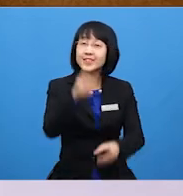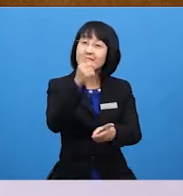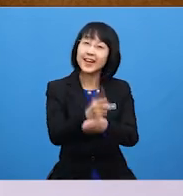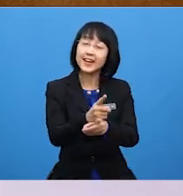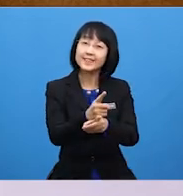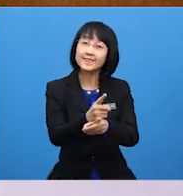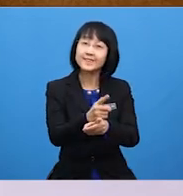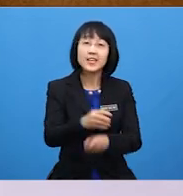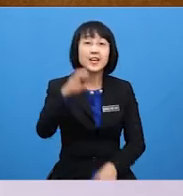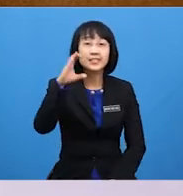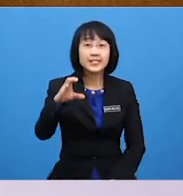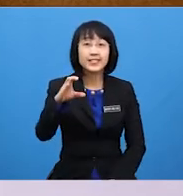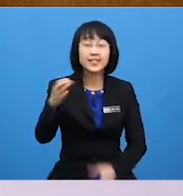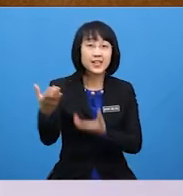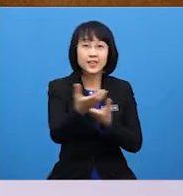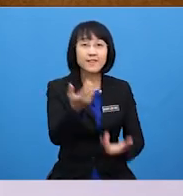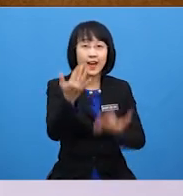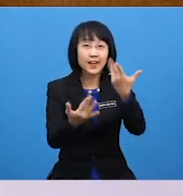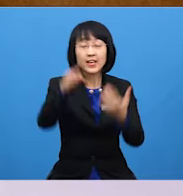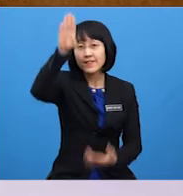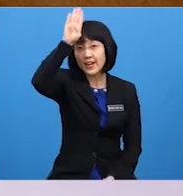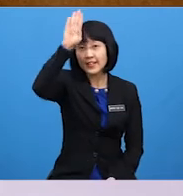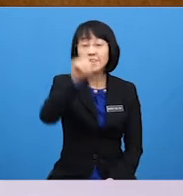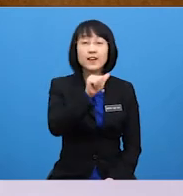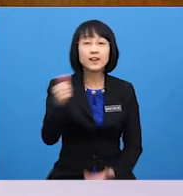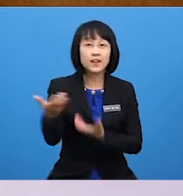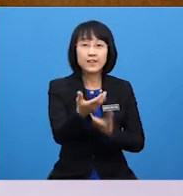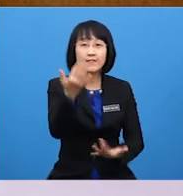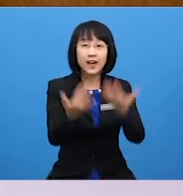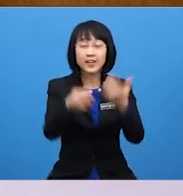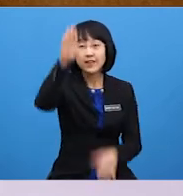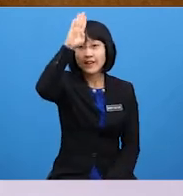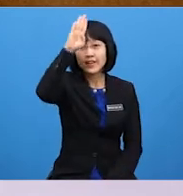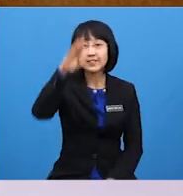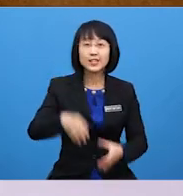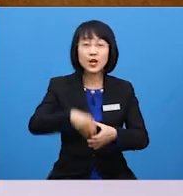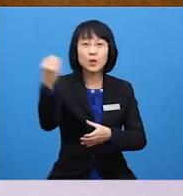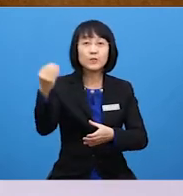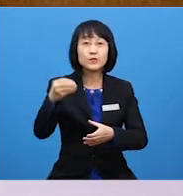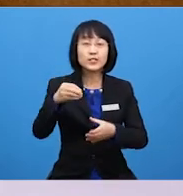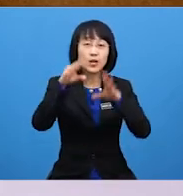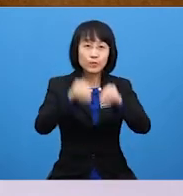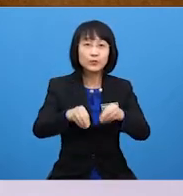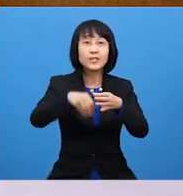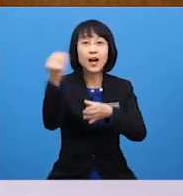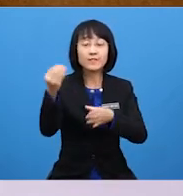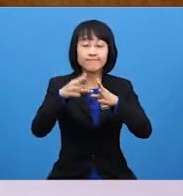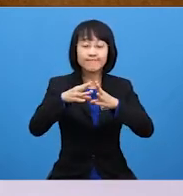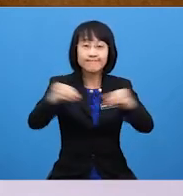Correct C Firefighter A Firefighter Puts out Fires